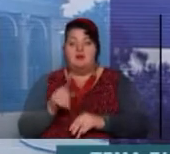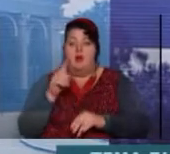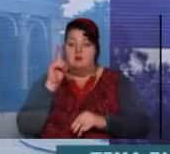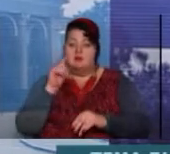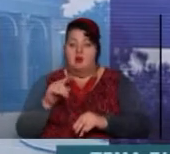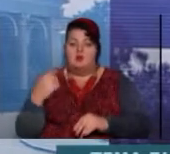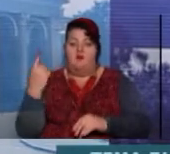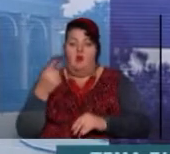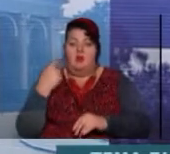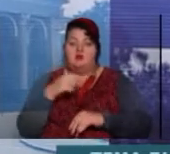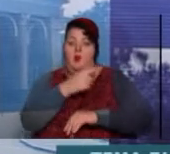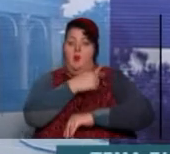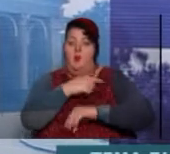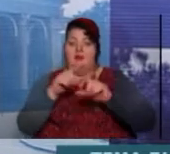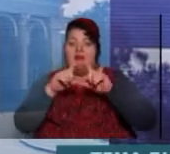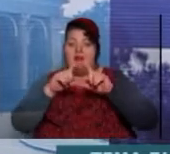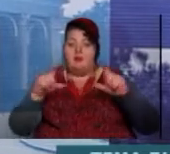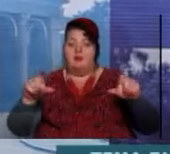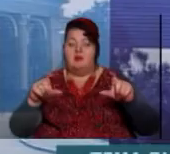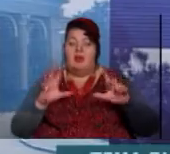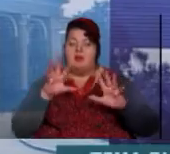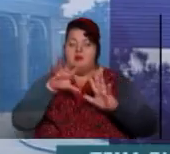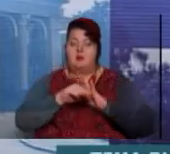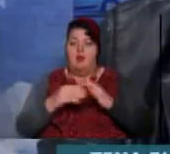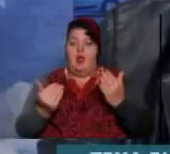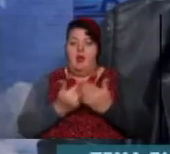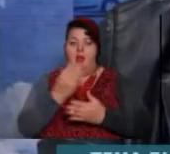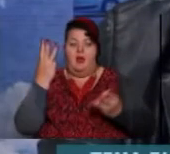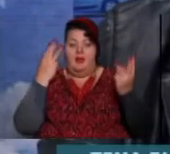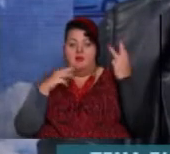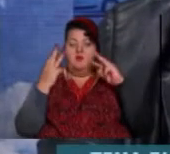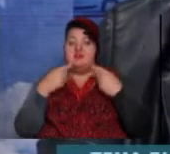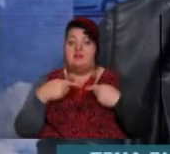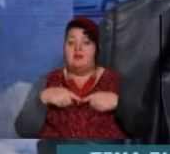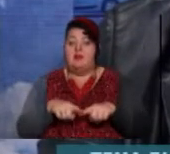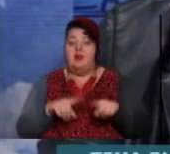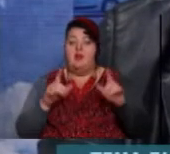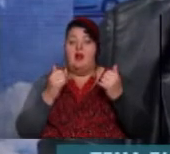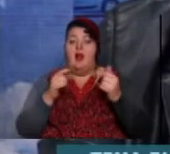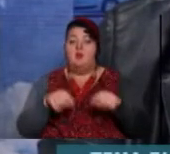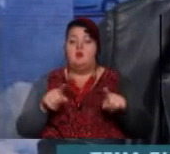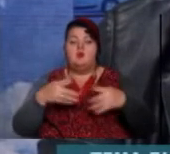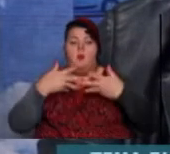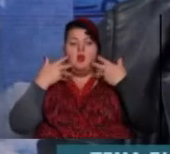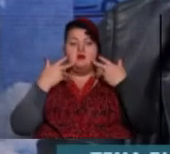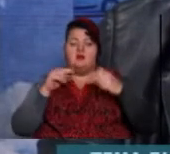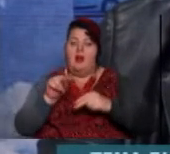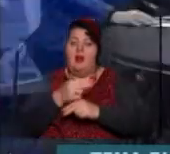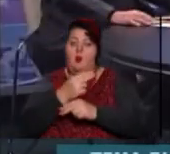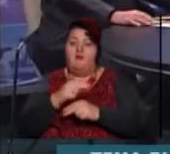в обласному онкологічному диспансері запроваджують інноваційні технології для того, щоб полегшити лікування.